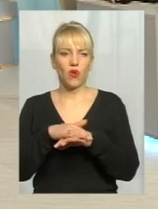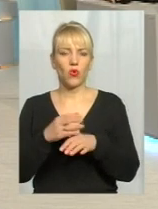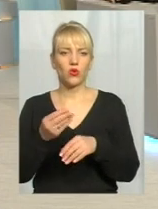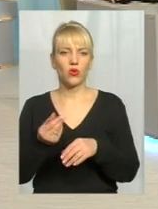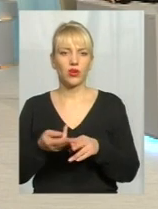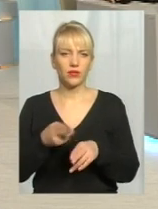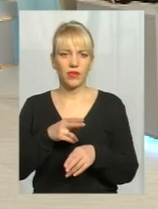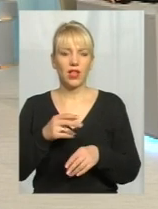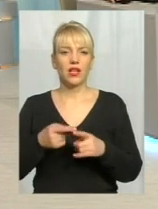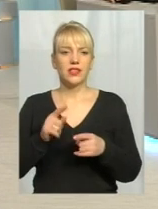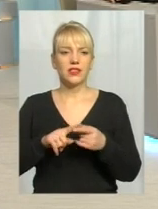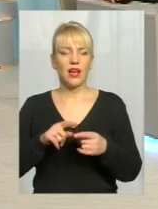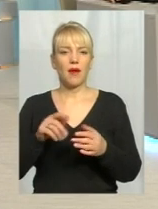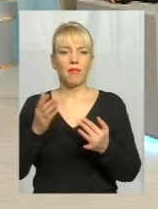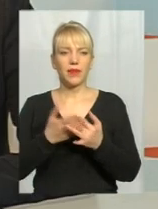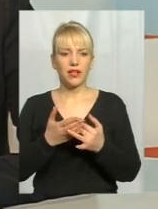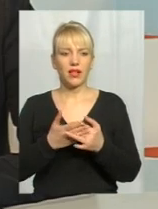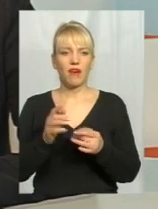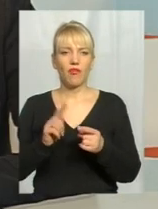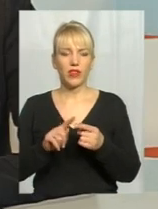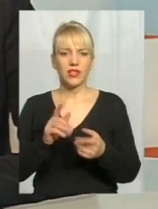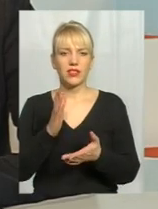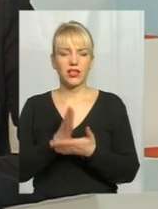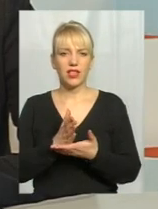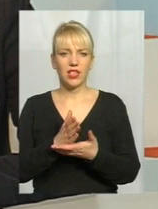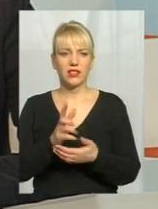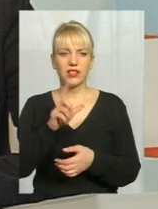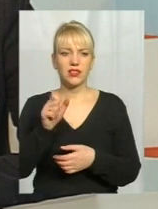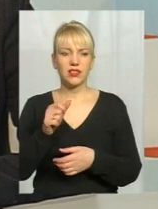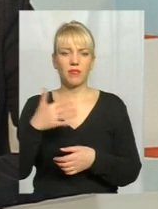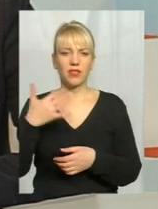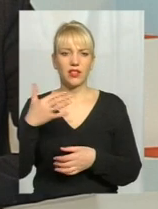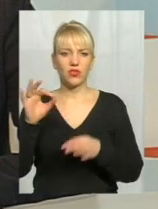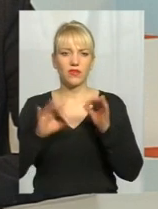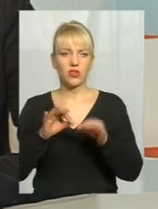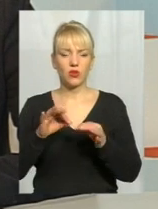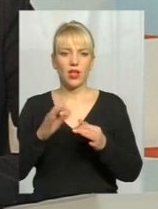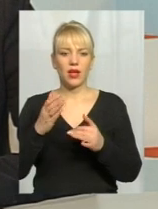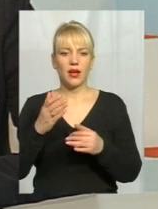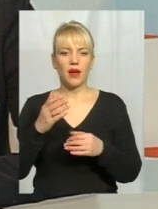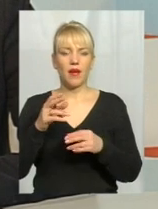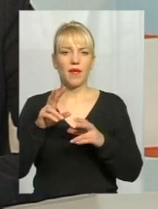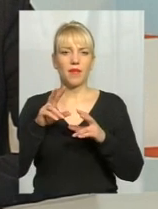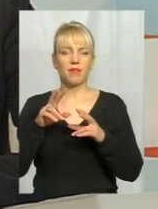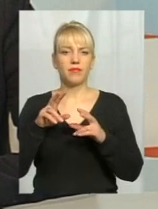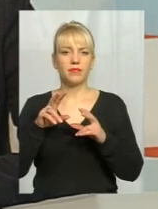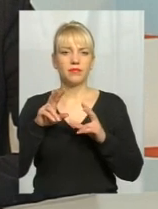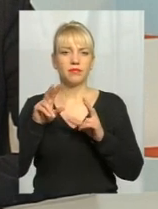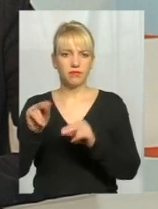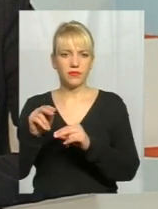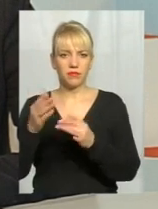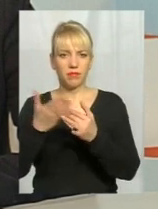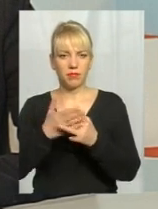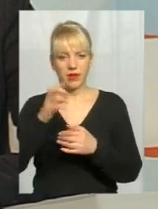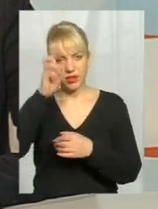Ця пільга 100% складається з 50% пільги, яка гарантується державою, і 50%